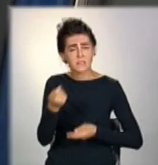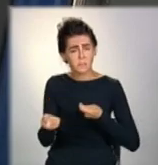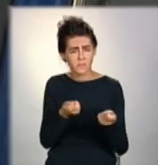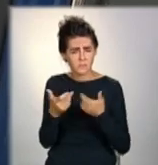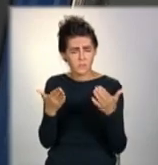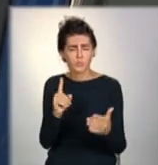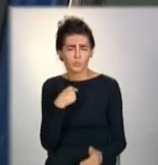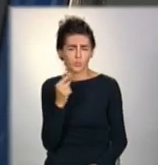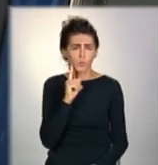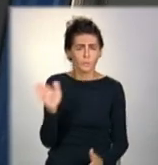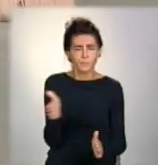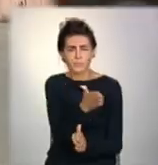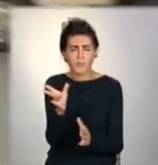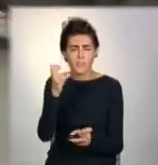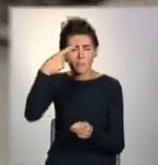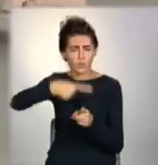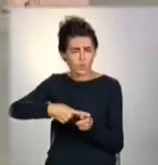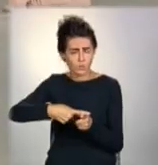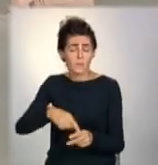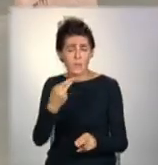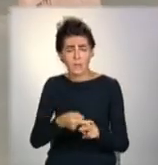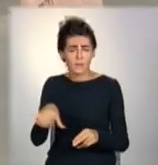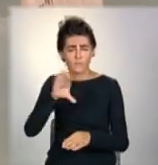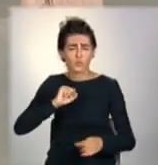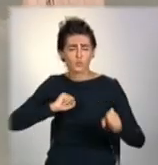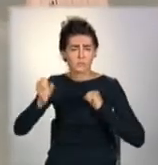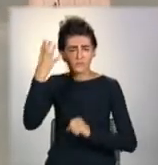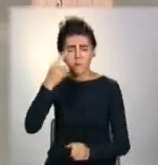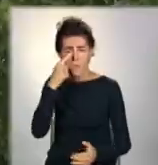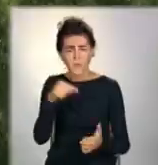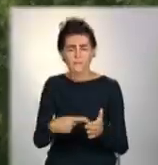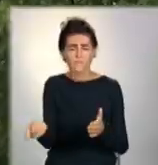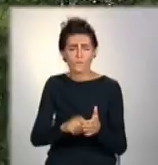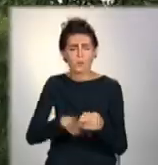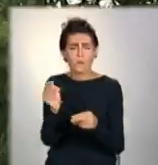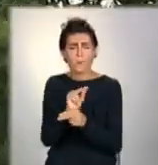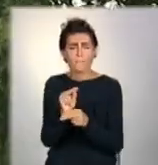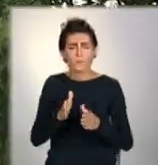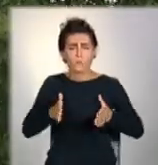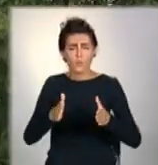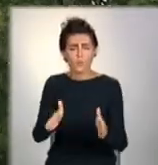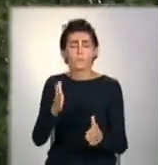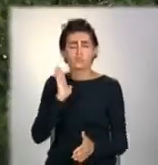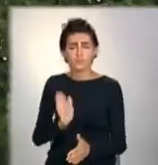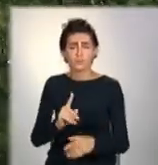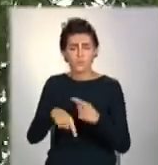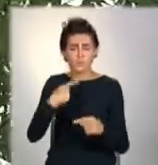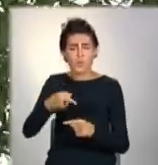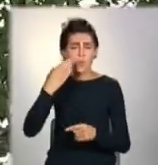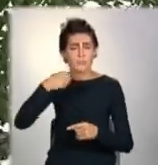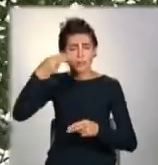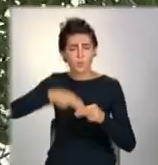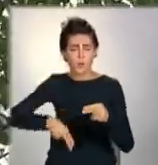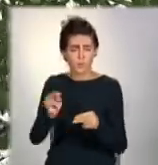Плохо орієнтуватися на перекрестку. Регулювальник тут вимкнули через ремонт дороги. Світлофор запрацює по закінченню